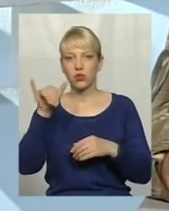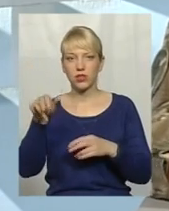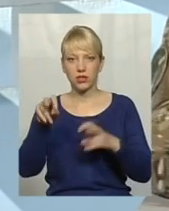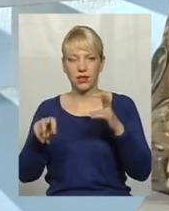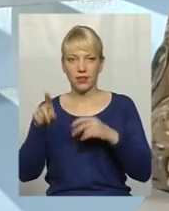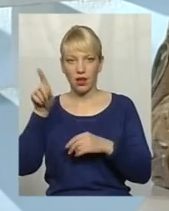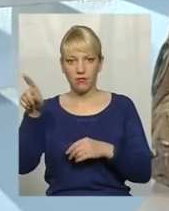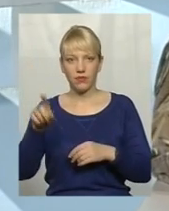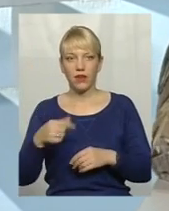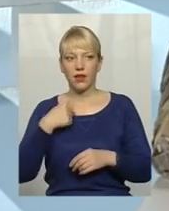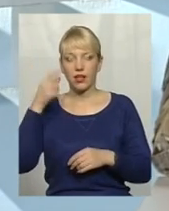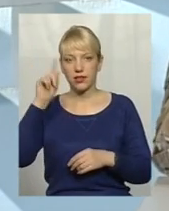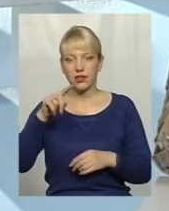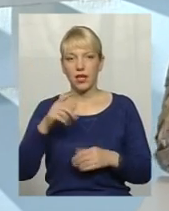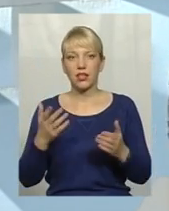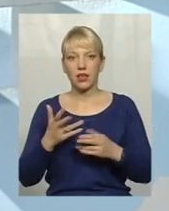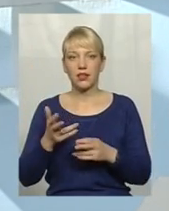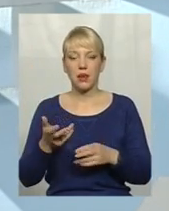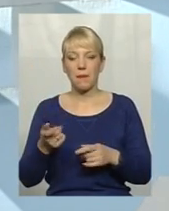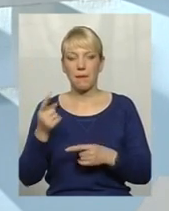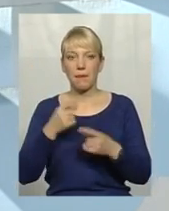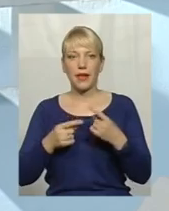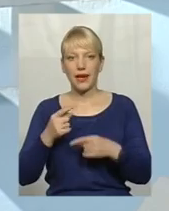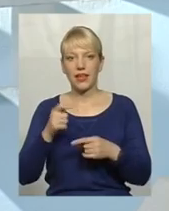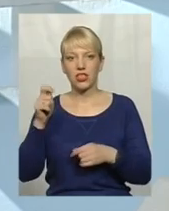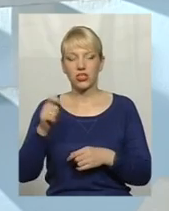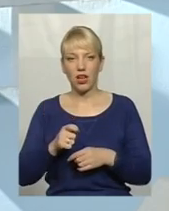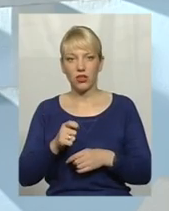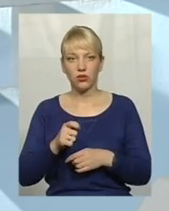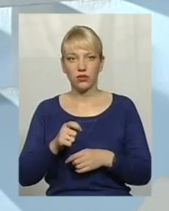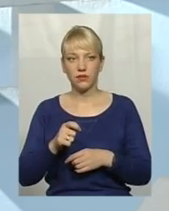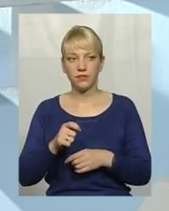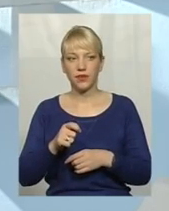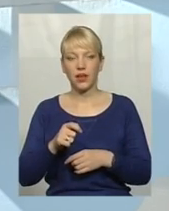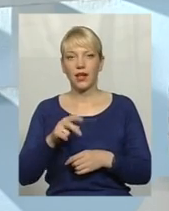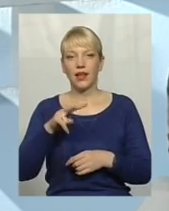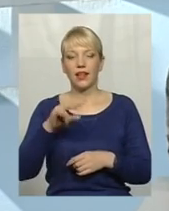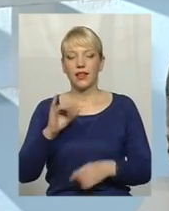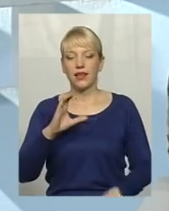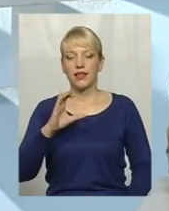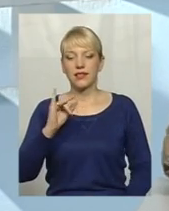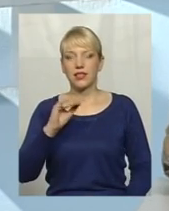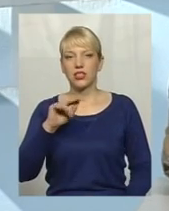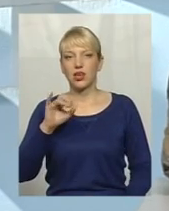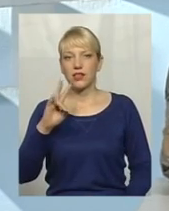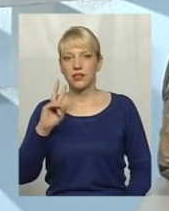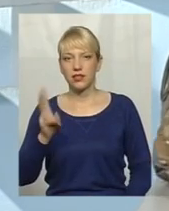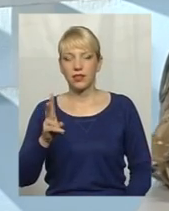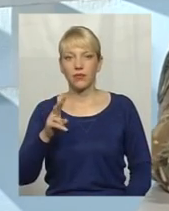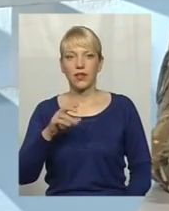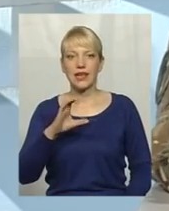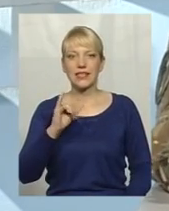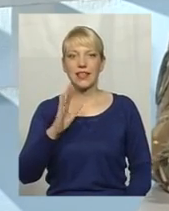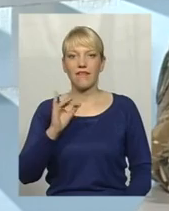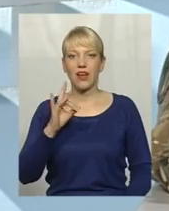сидять. Я знаю, які вони приїжджають по тому же Лісичанськ, Сьогодонецьк. Вони йдуть по школам, вони